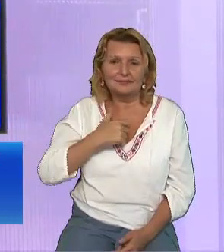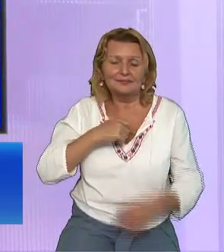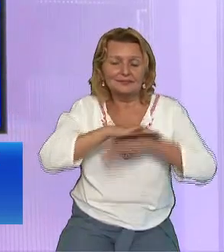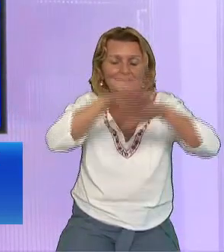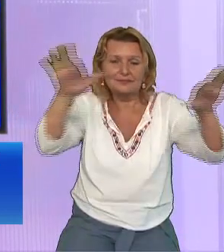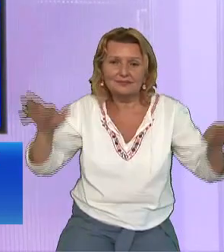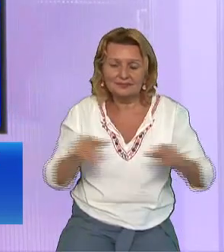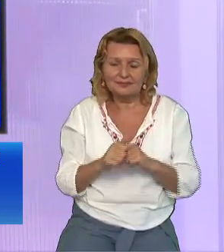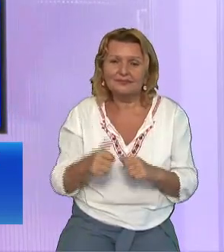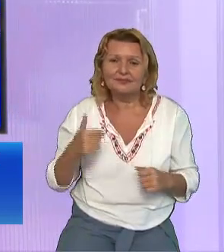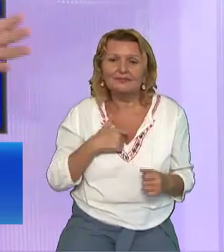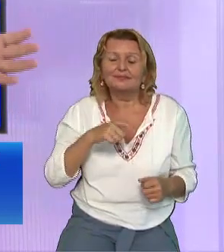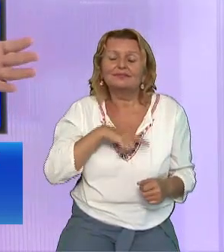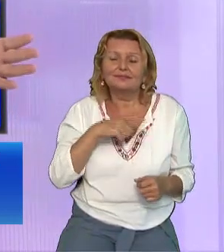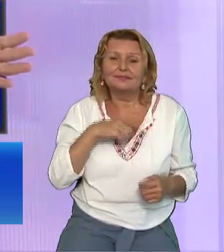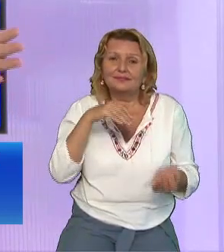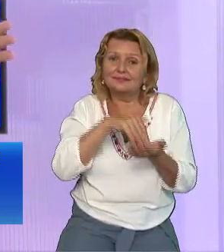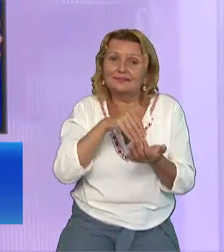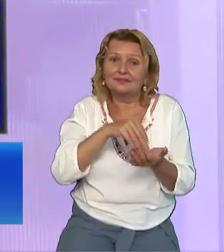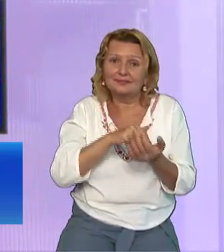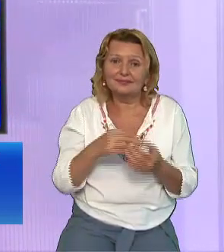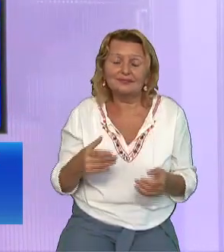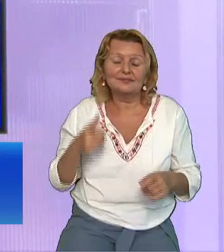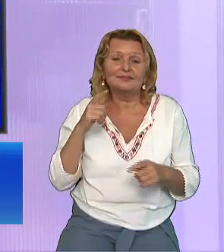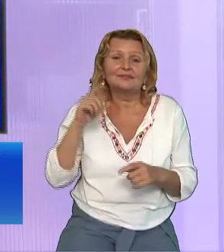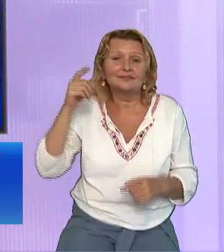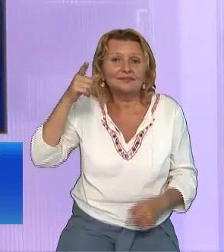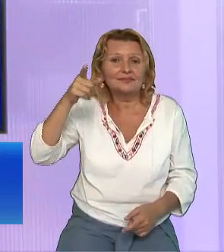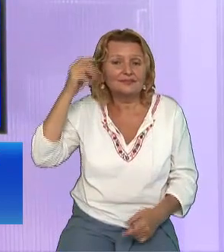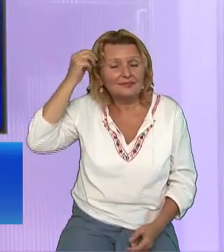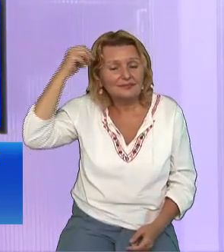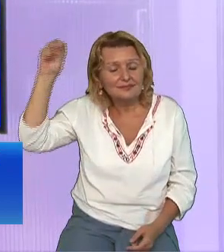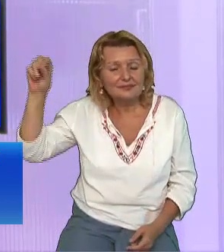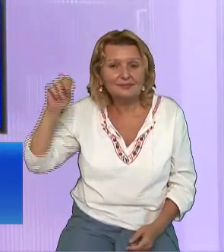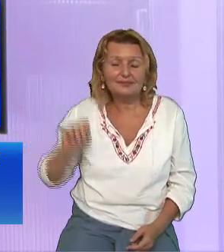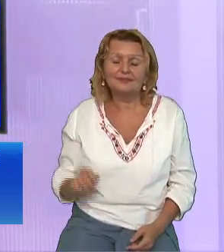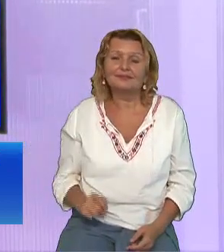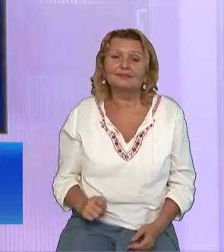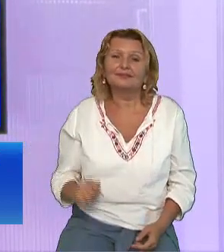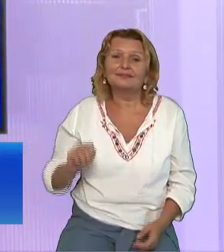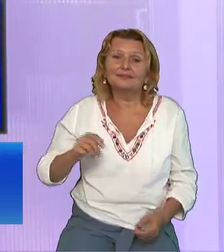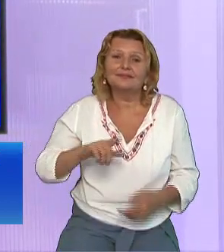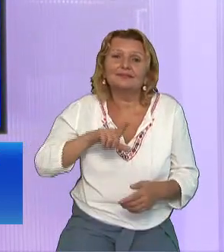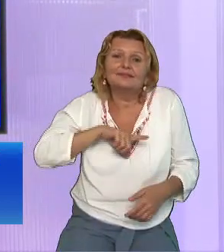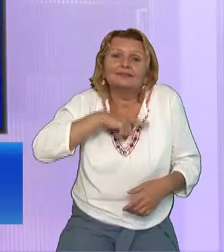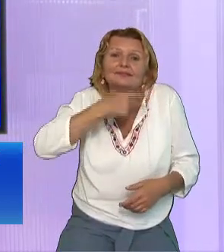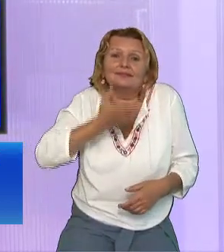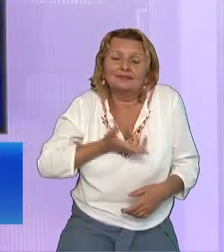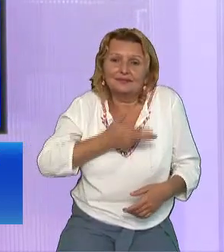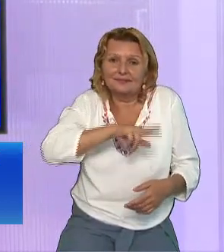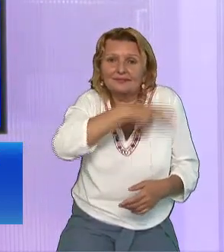Hristos a înviat Am văzut aseară cum Domnul Iisus Hristos A murit în aparență ca un tâlhar Încredințându-și